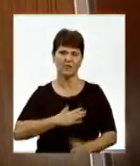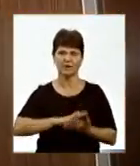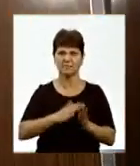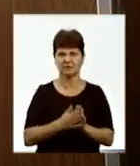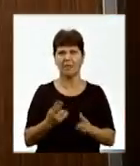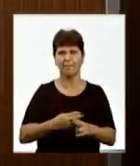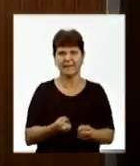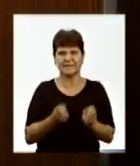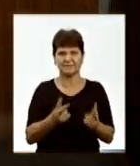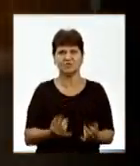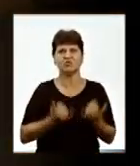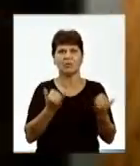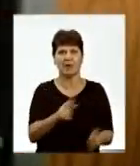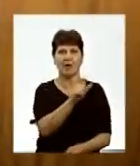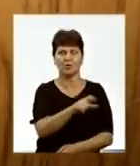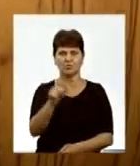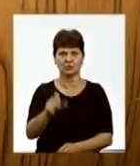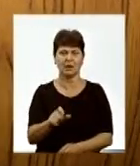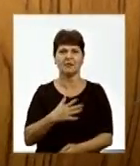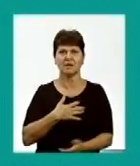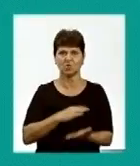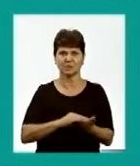людей. Ольга Орел, Олександр Базюк – Новини.